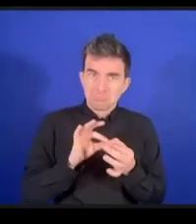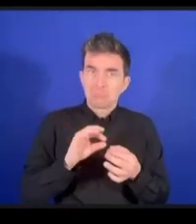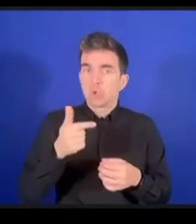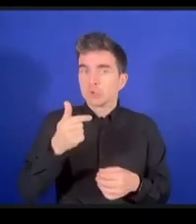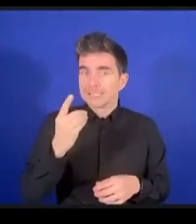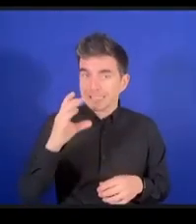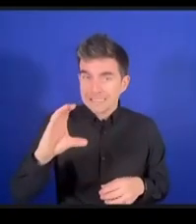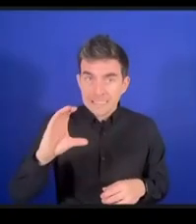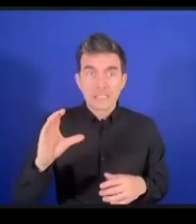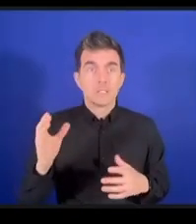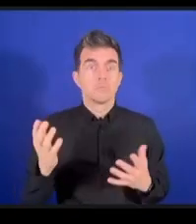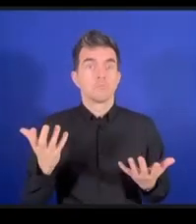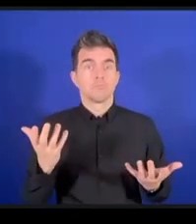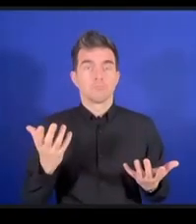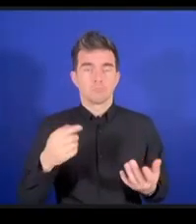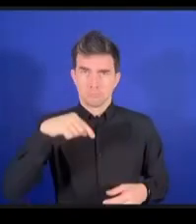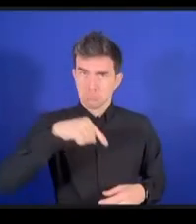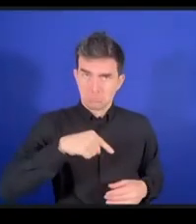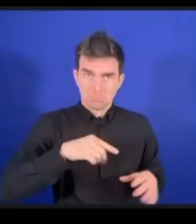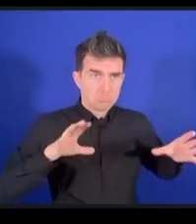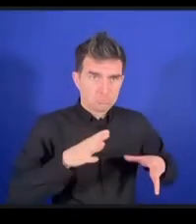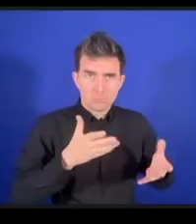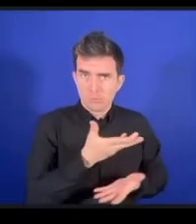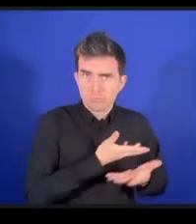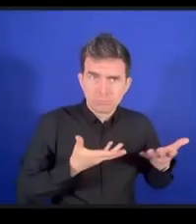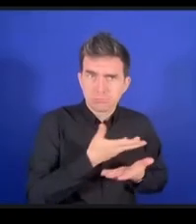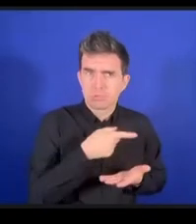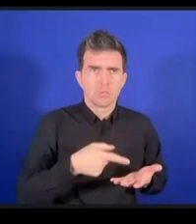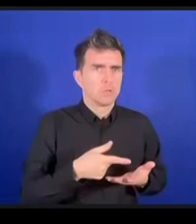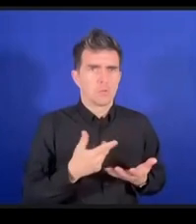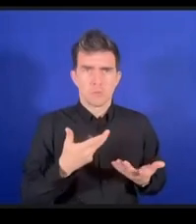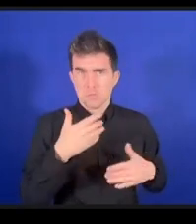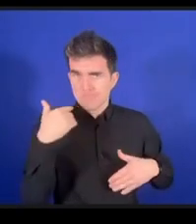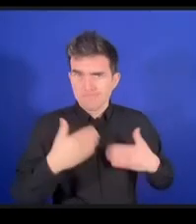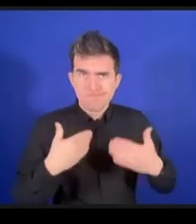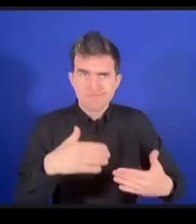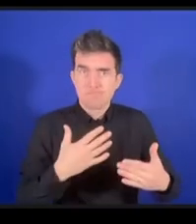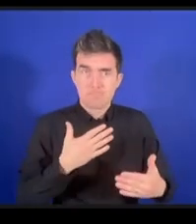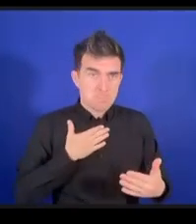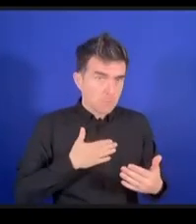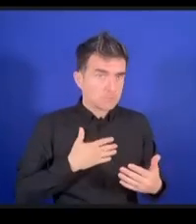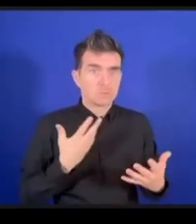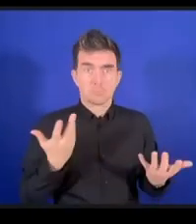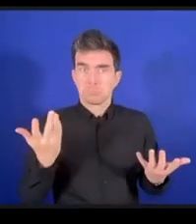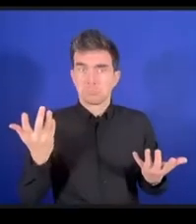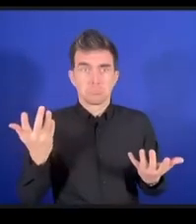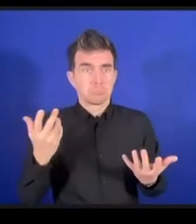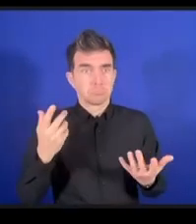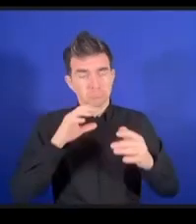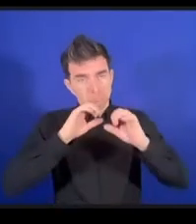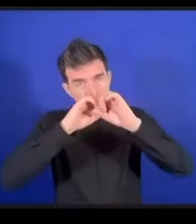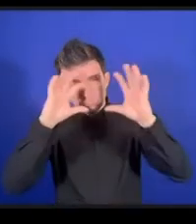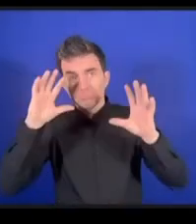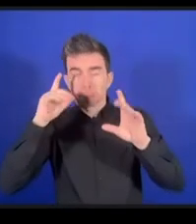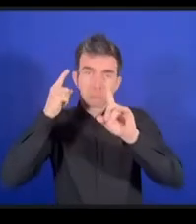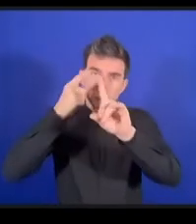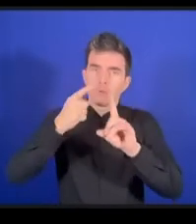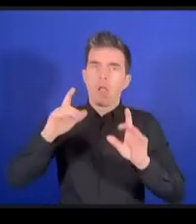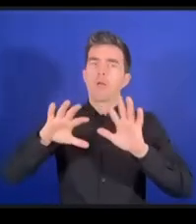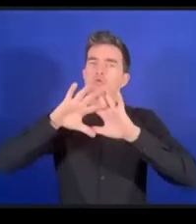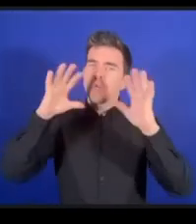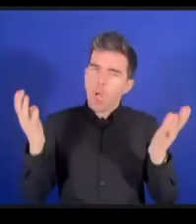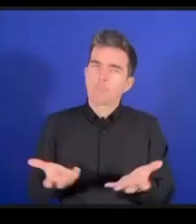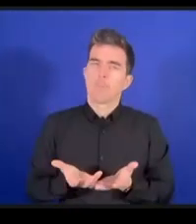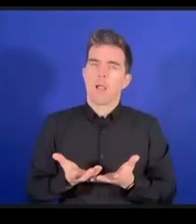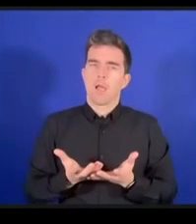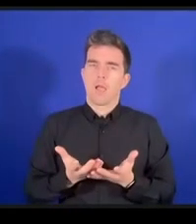ここから出てくるグローバルデジタルコンパクトの実施とそのフローアップについて果たす役割はありと思いますかということですじゃあユースのダ